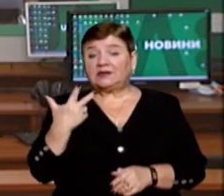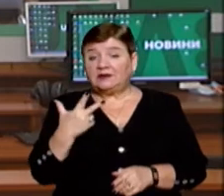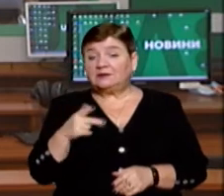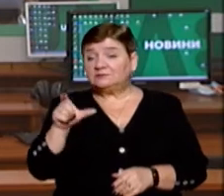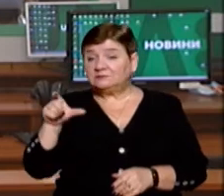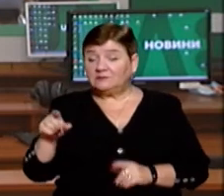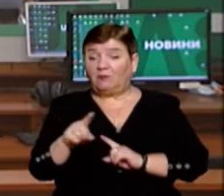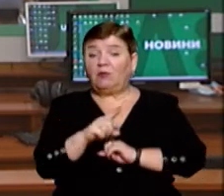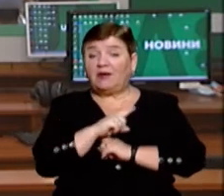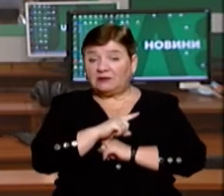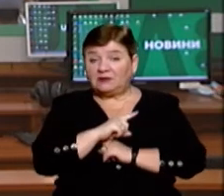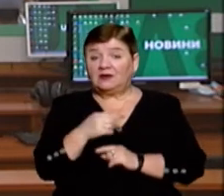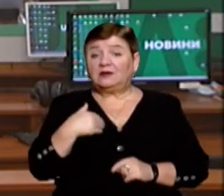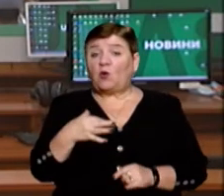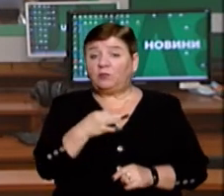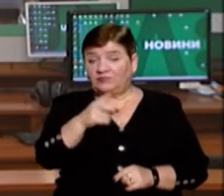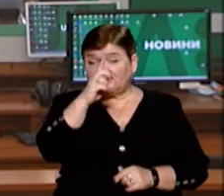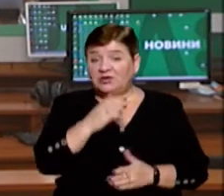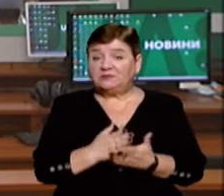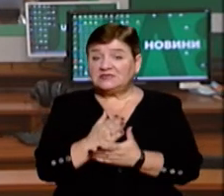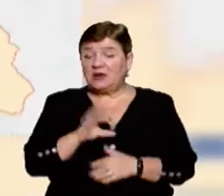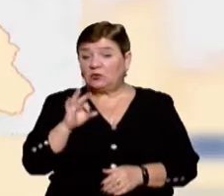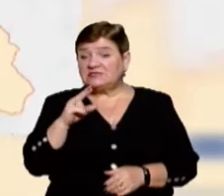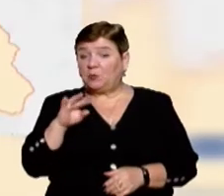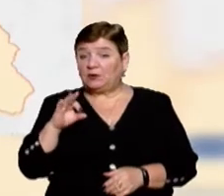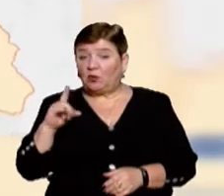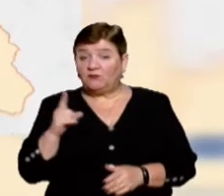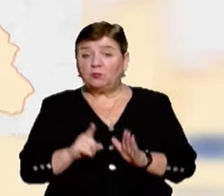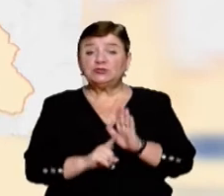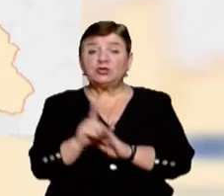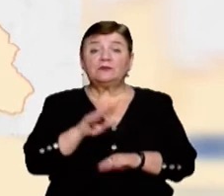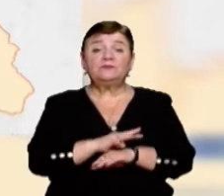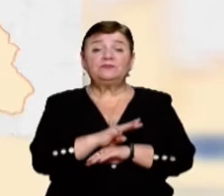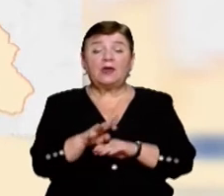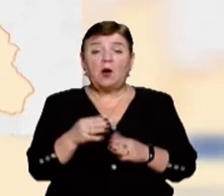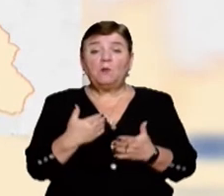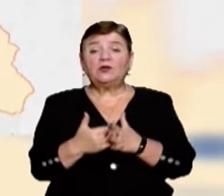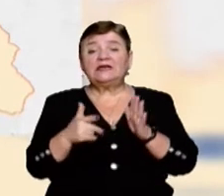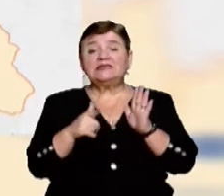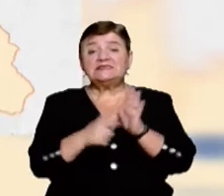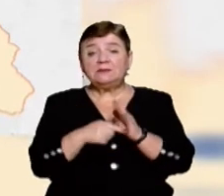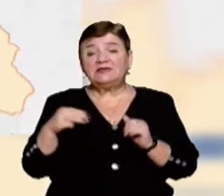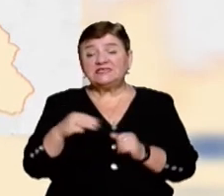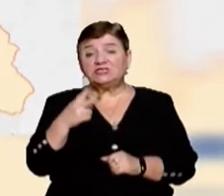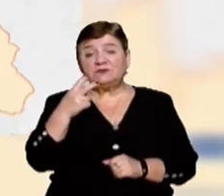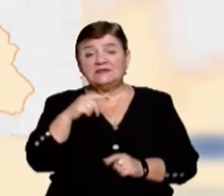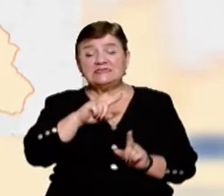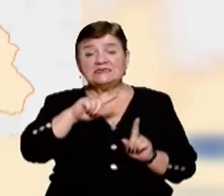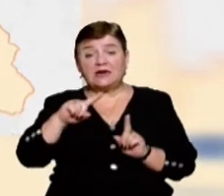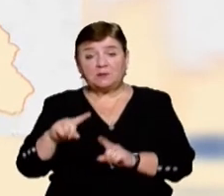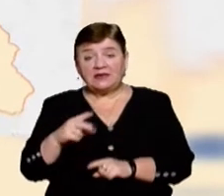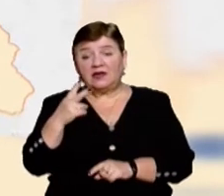померли, розповів глава облдержадміністрації Олексій Петров. Від початку пандемії занадужили понад 7200 закарпатців,